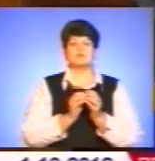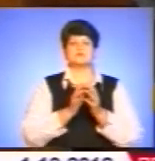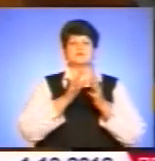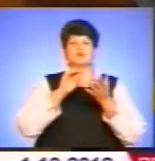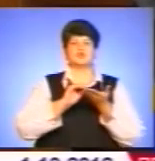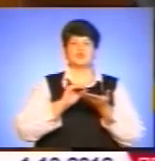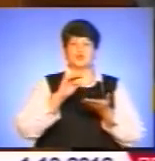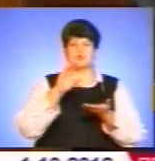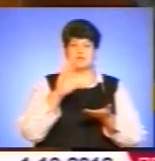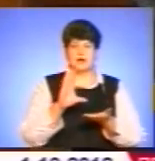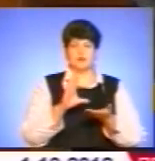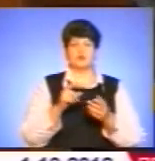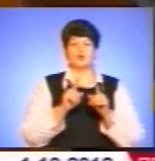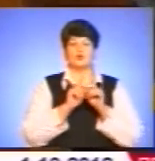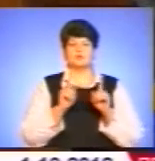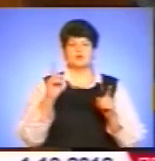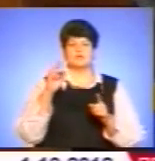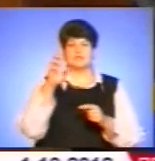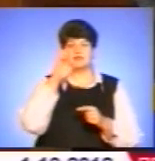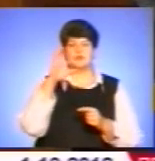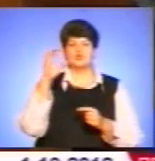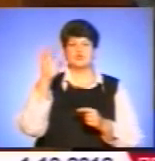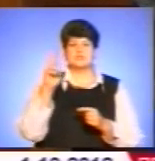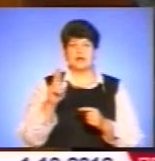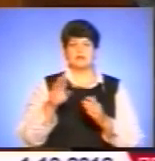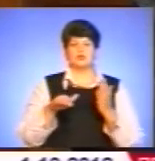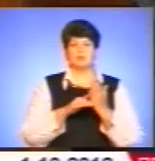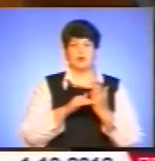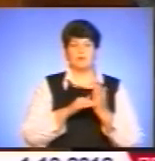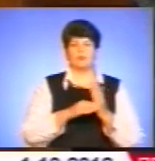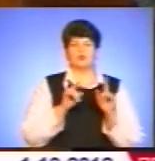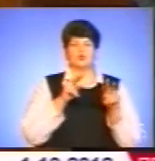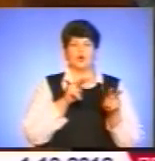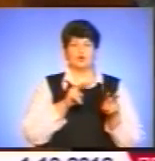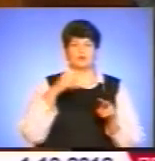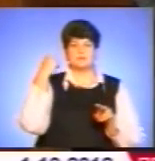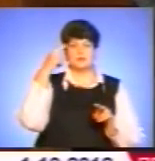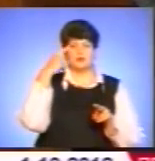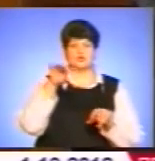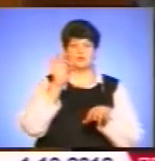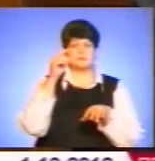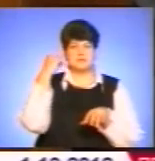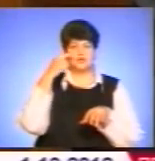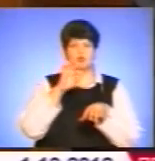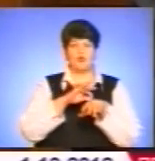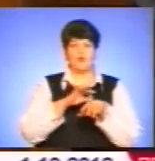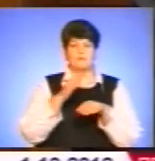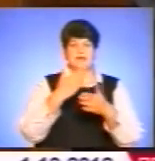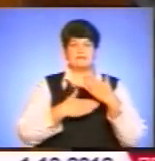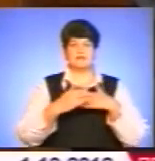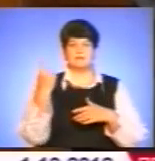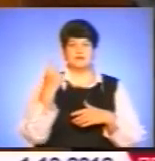зростають, державна соціальна допомога, по догляду за психічно хворими інвалідами першої і другої групи. І з 1